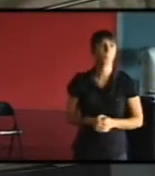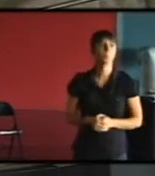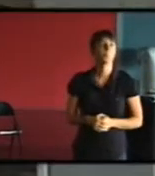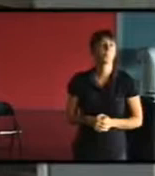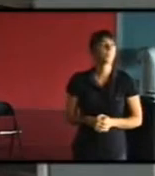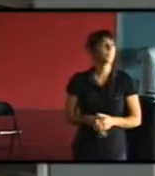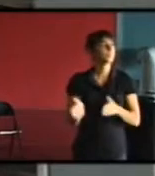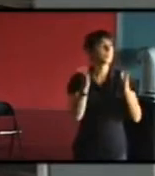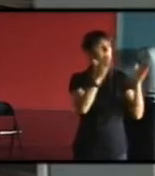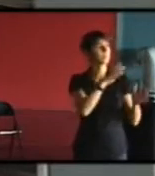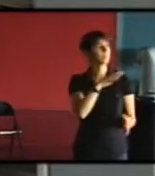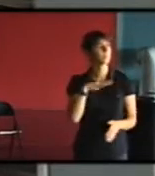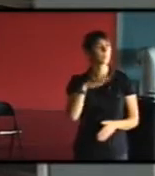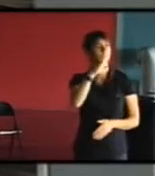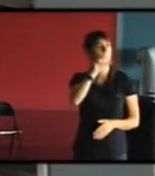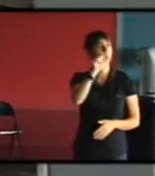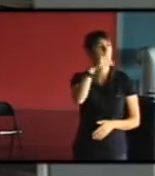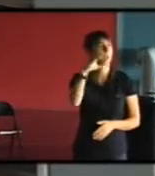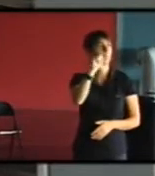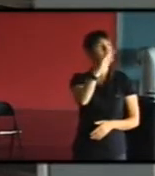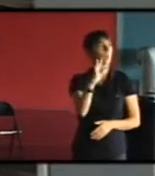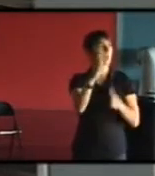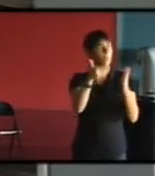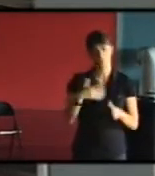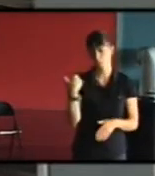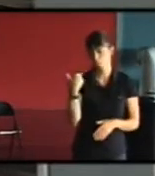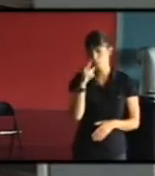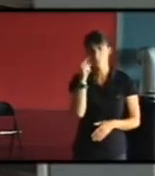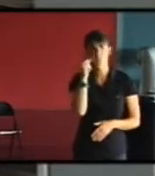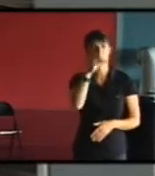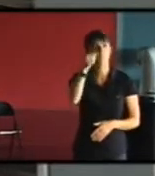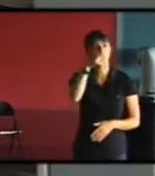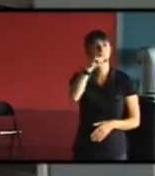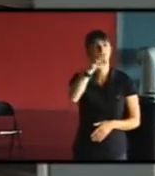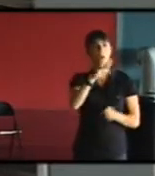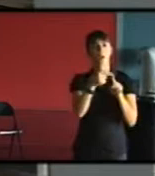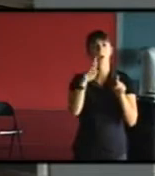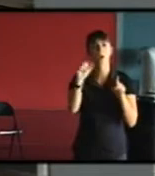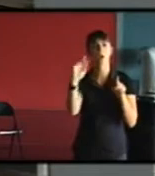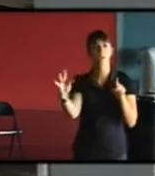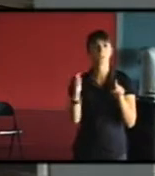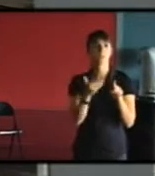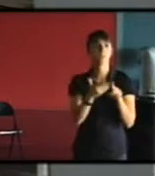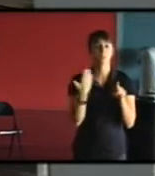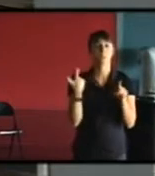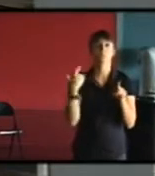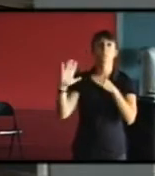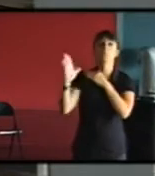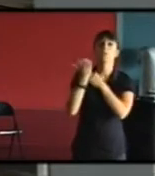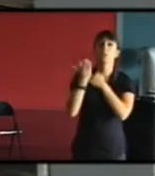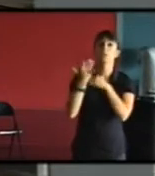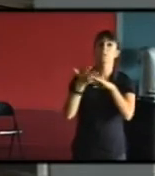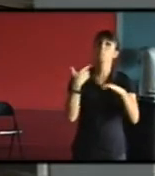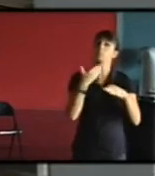Christiane Blanco, M. Raffichère, vient de nous montrer de quelle manière son laboratoire a